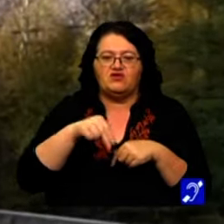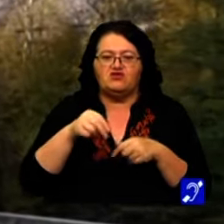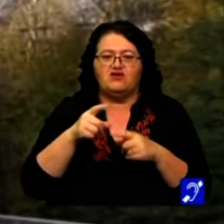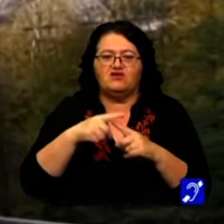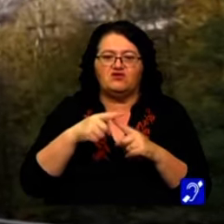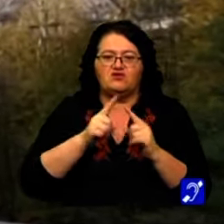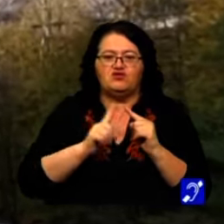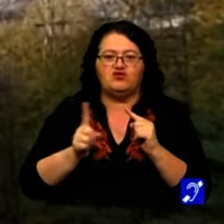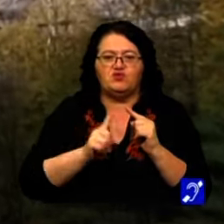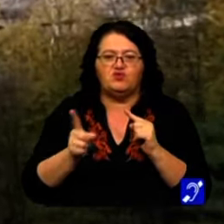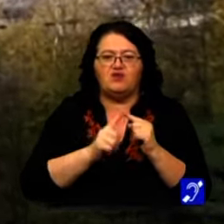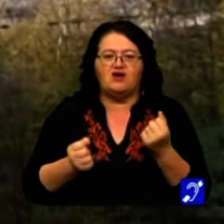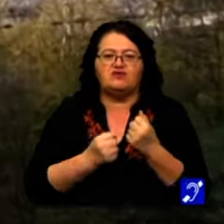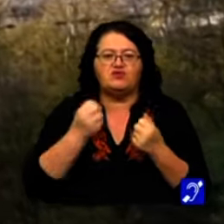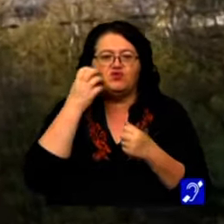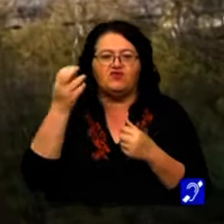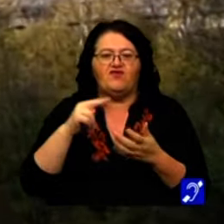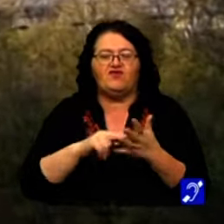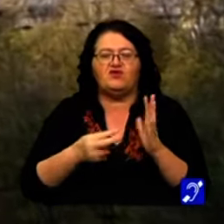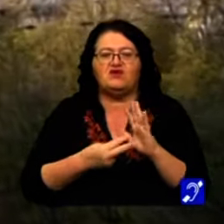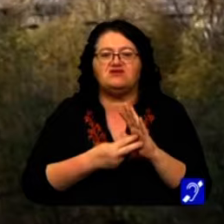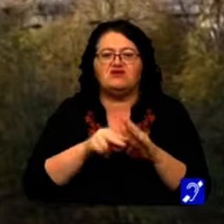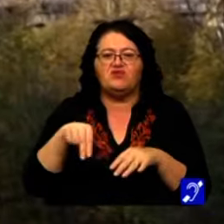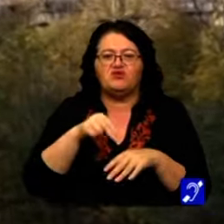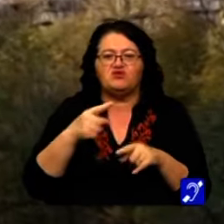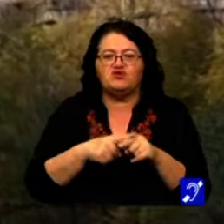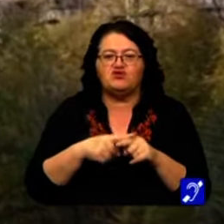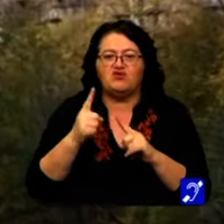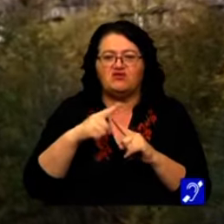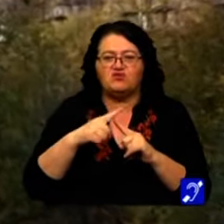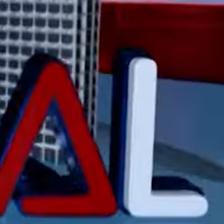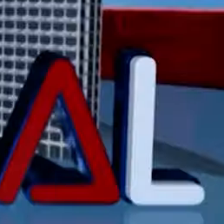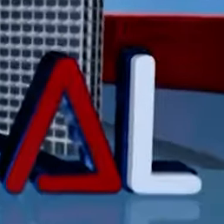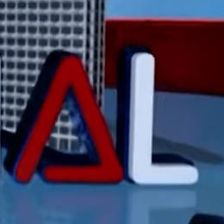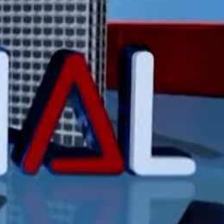-Târgujiu. Acțiuni culturale vor fi organizate și în Petroșani și în Târgujiu.